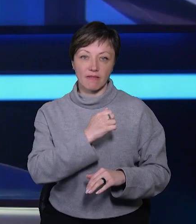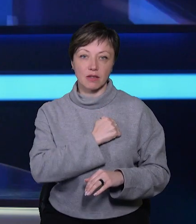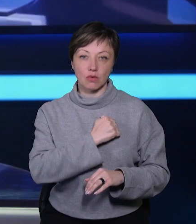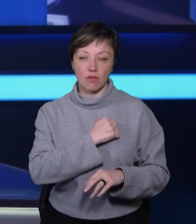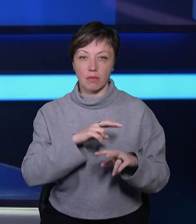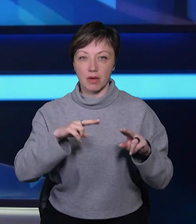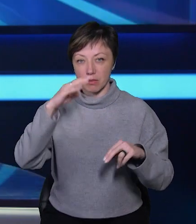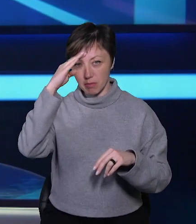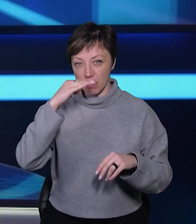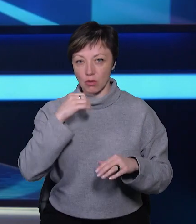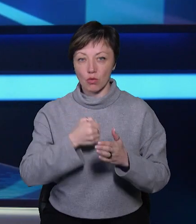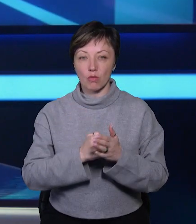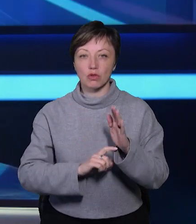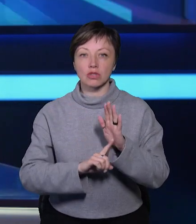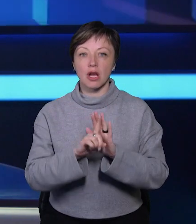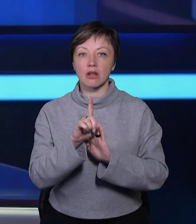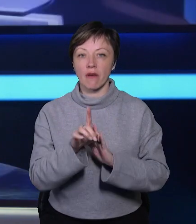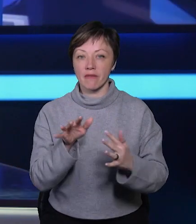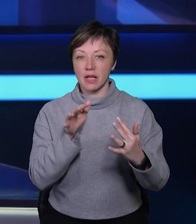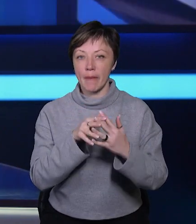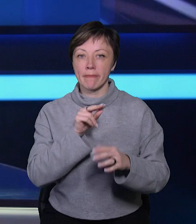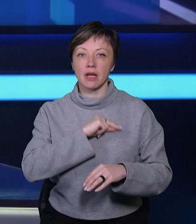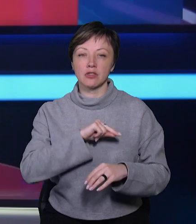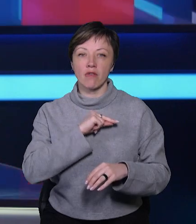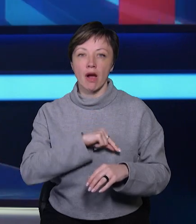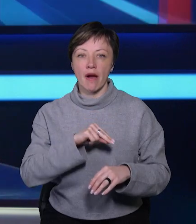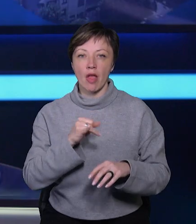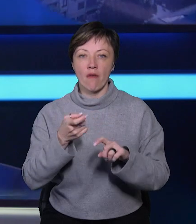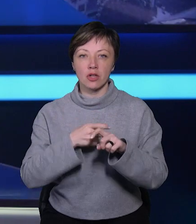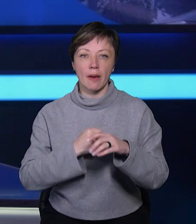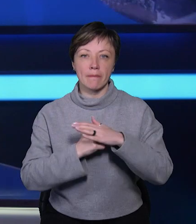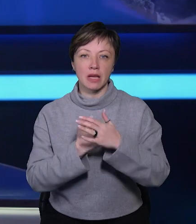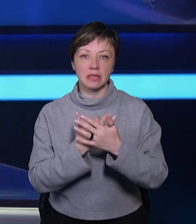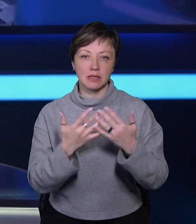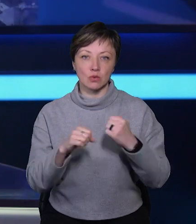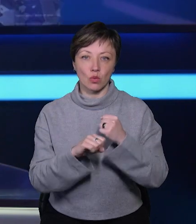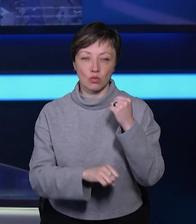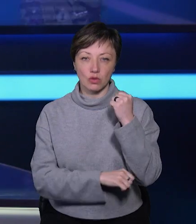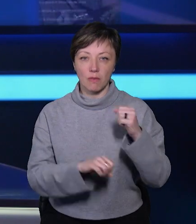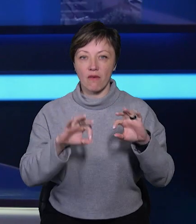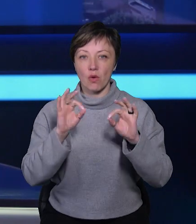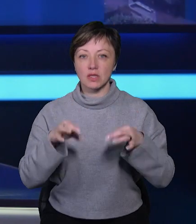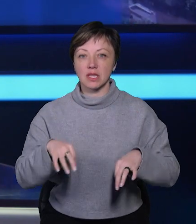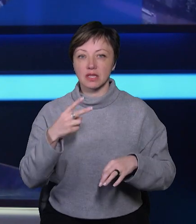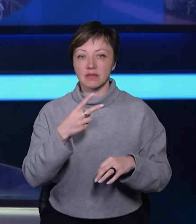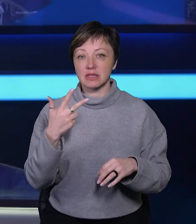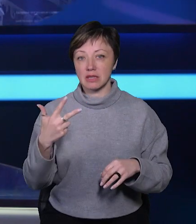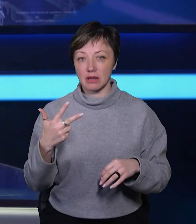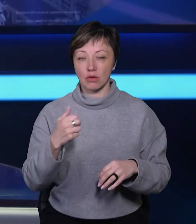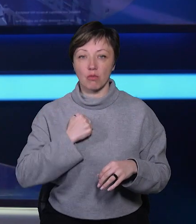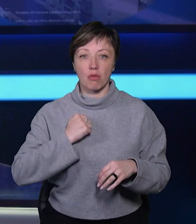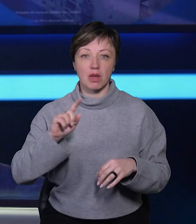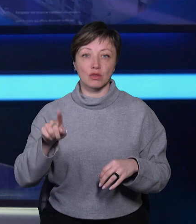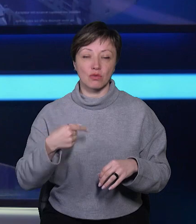як батько. До початку повномасштабної війни працював на овочевій базі різноробочим. Восени 2023-го його